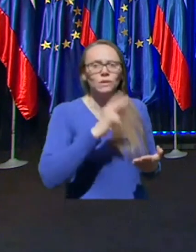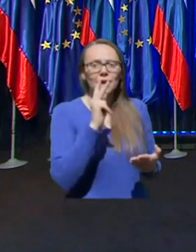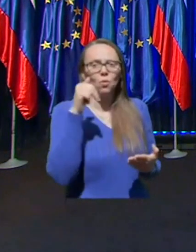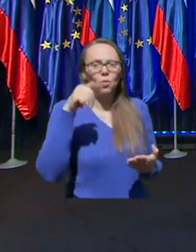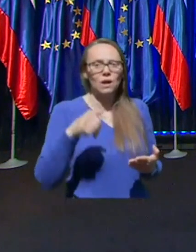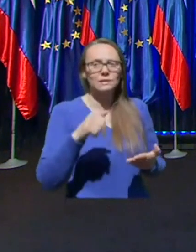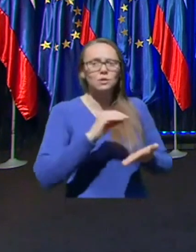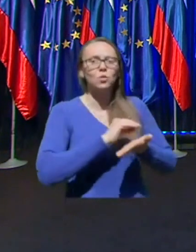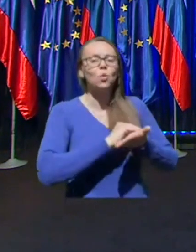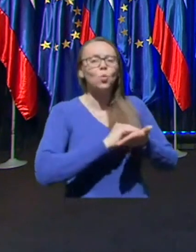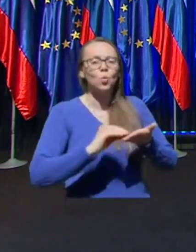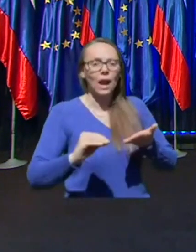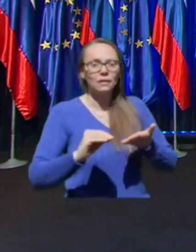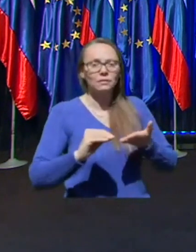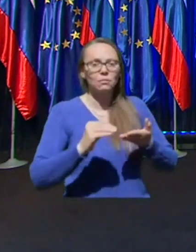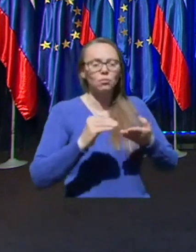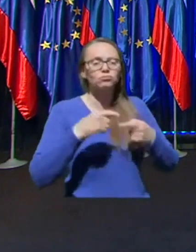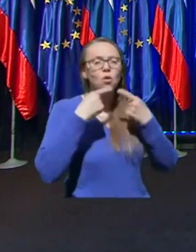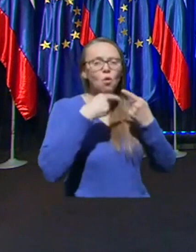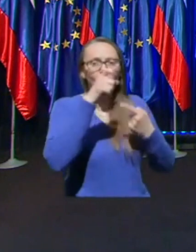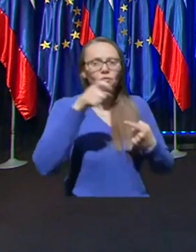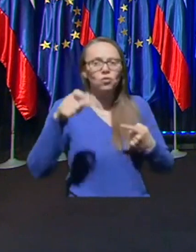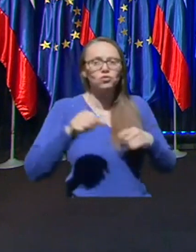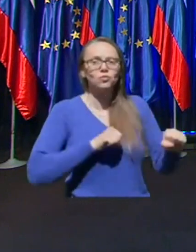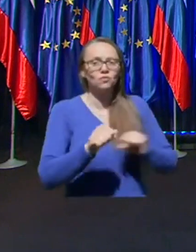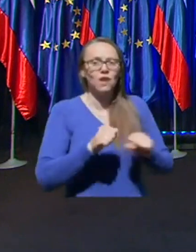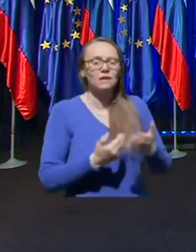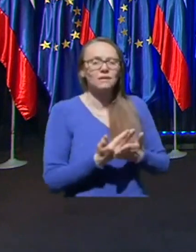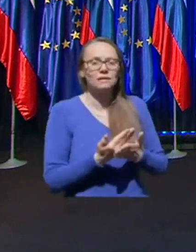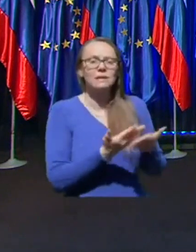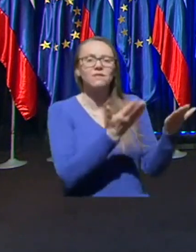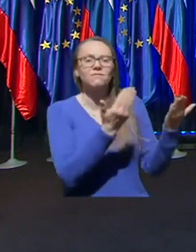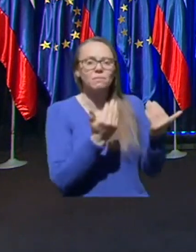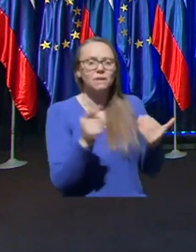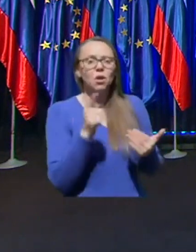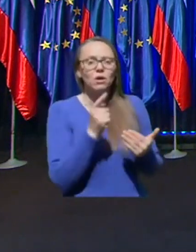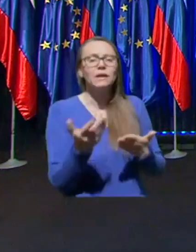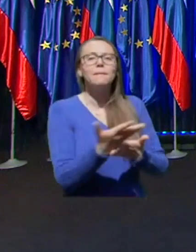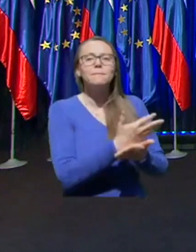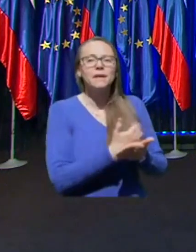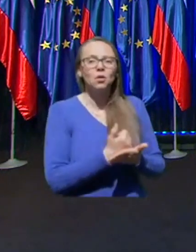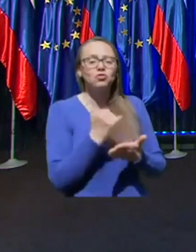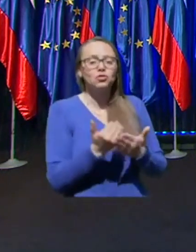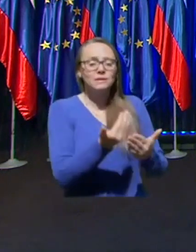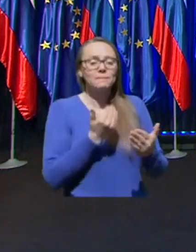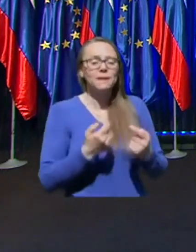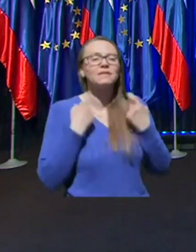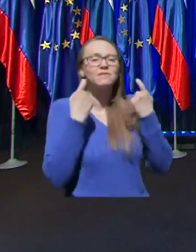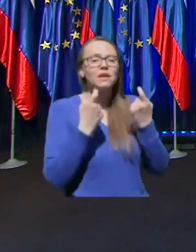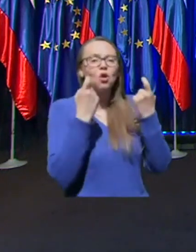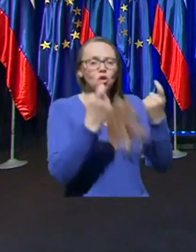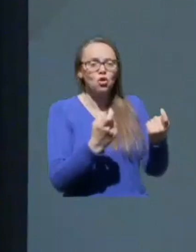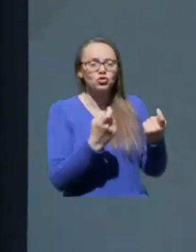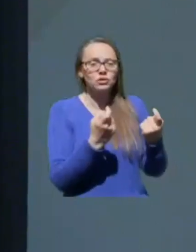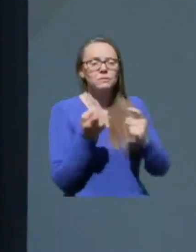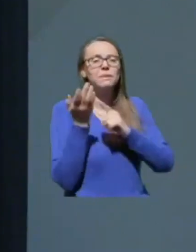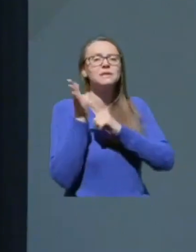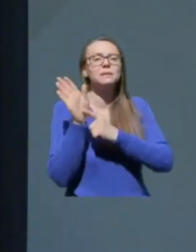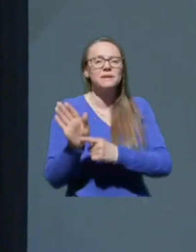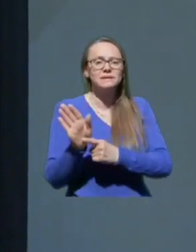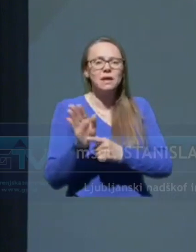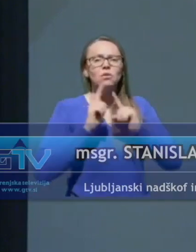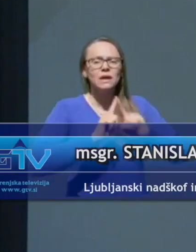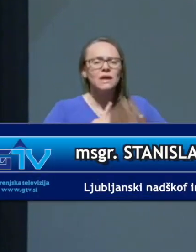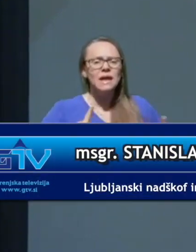uradnemu govorcu vlade, za vabilo in priložnost, da pred velikonočnimi prazniki predstavniki različnih